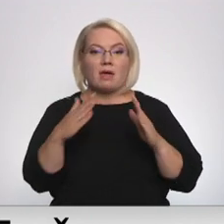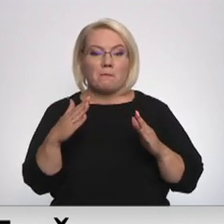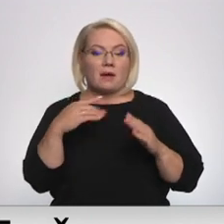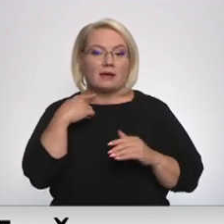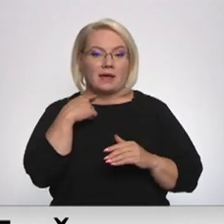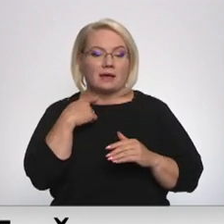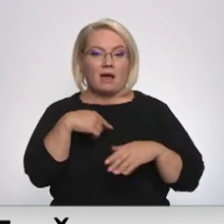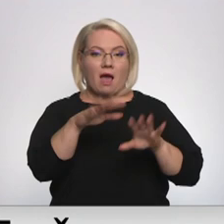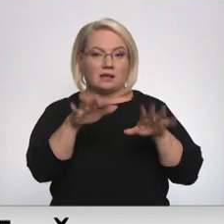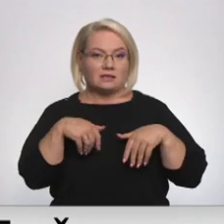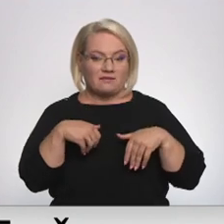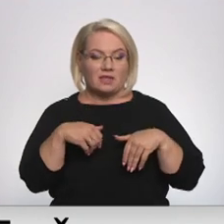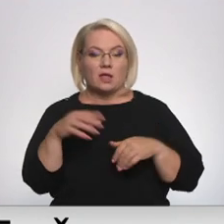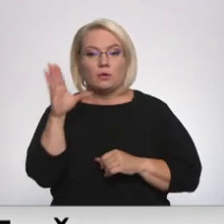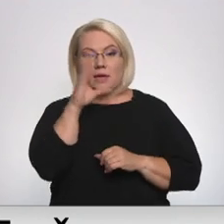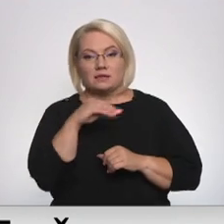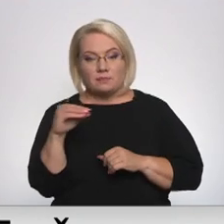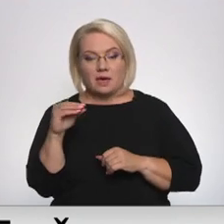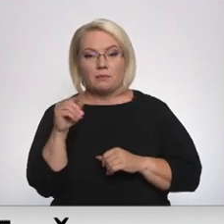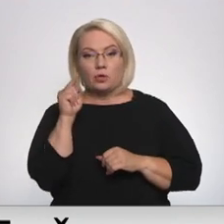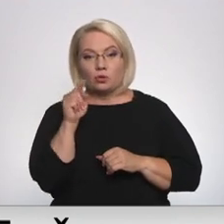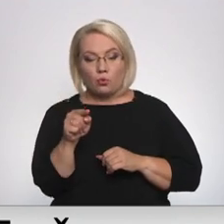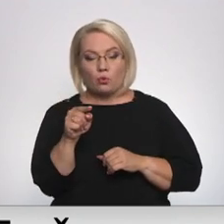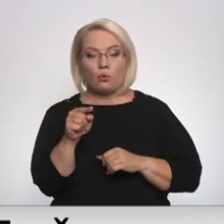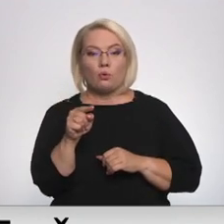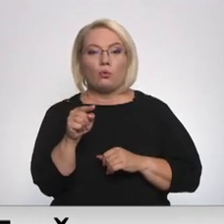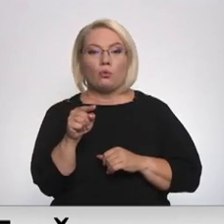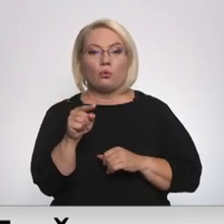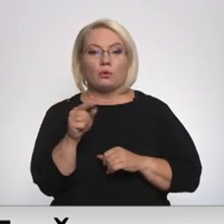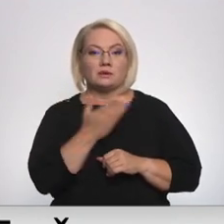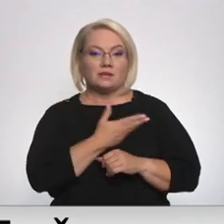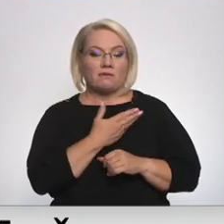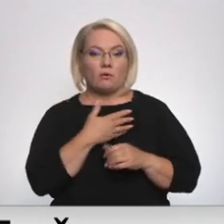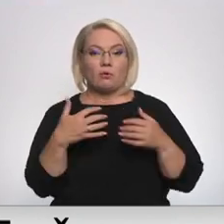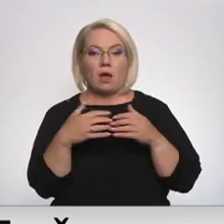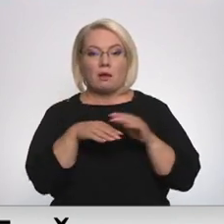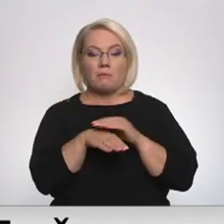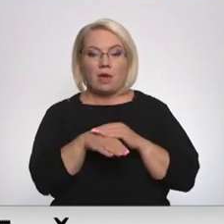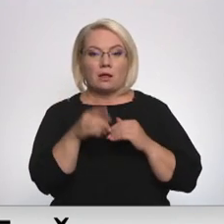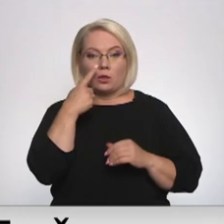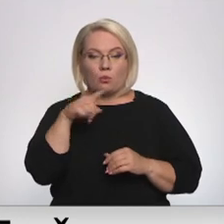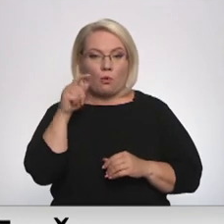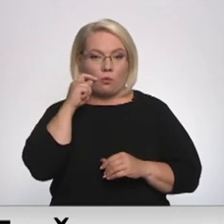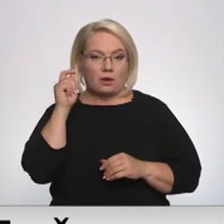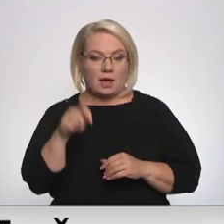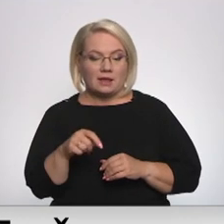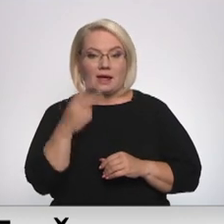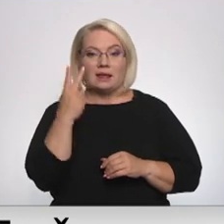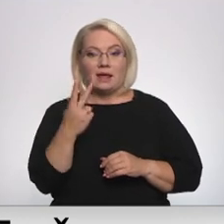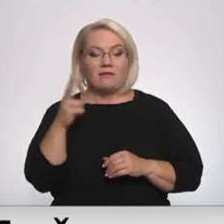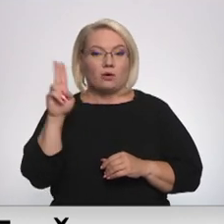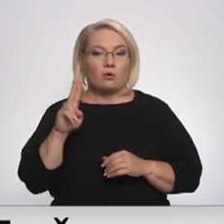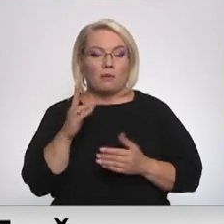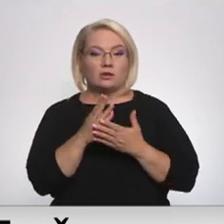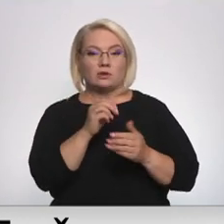varētu atsavināt un iespējams tur izmitināt kara bēgļus no Ukrainas. Divu jūrmalā esošo